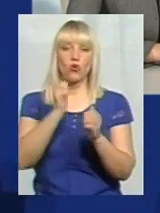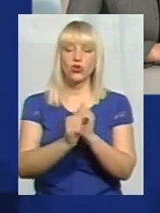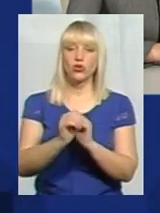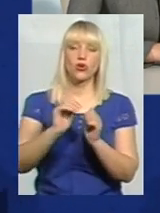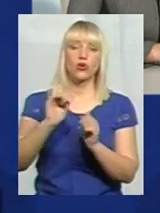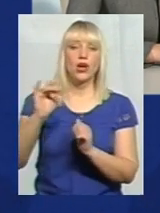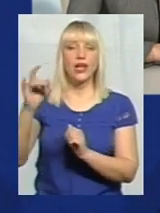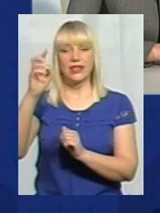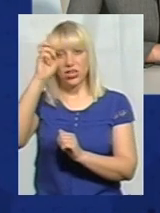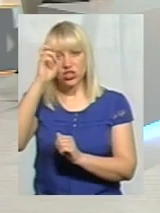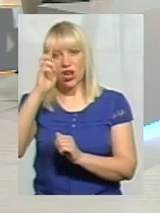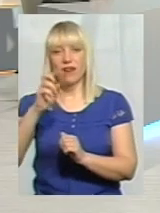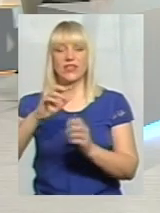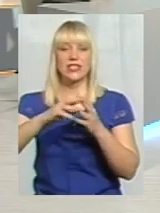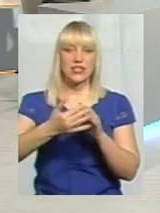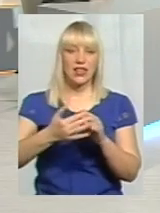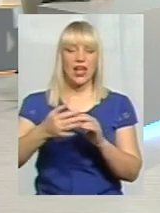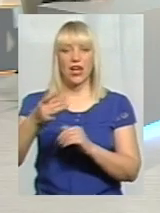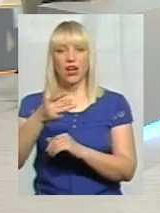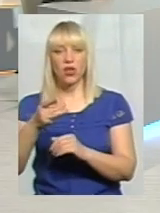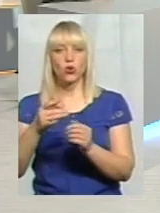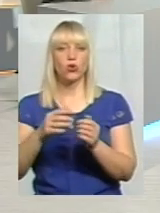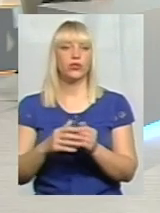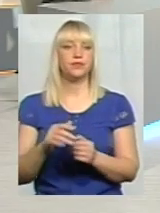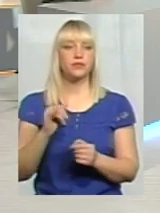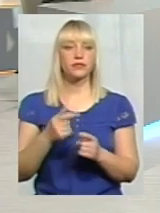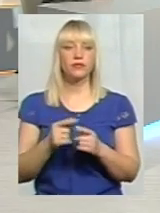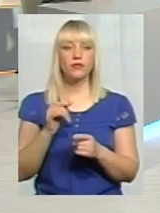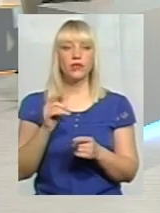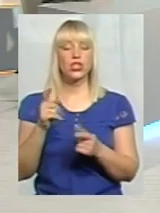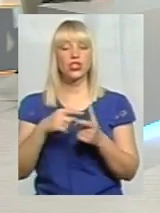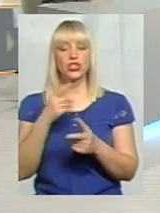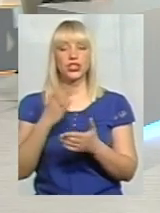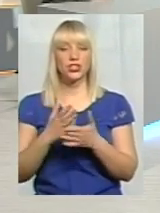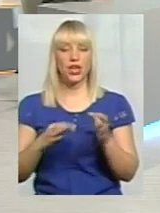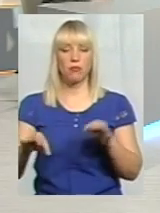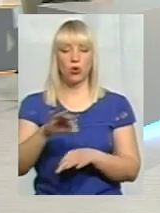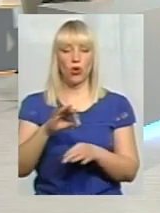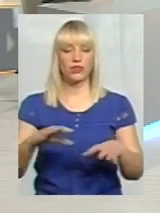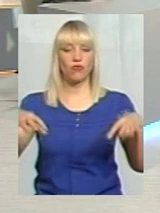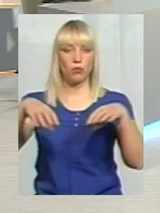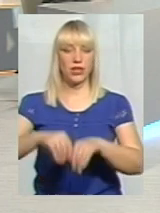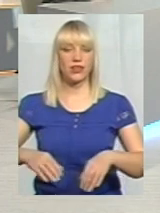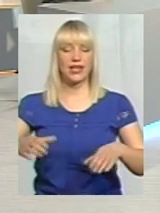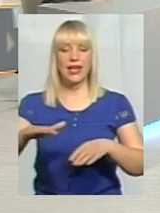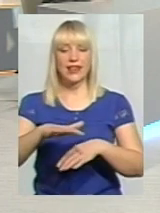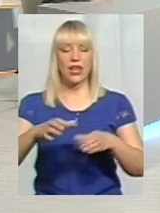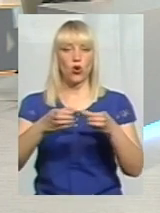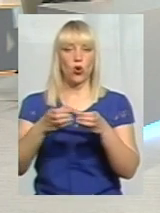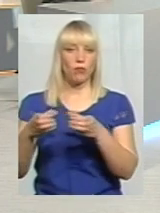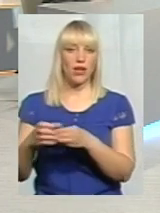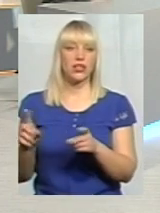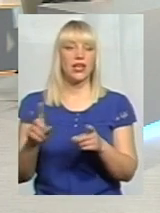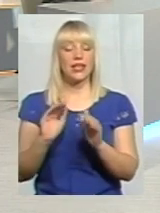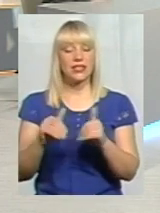об'єднаних територіальних громад. А чи є вже проекти, можливо, від тих самих об'єднаних територіальних громад, від ініціативних груп, що от